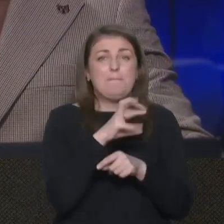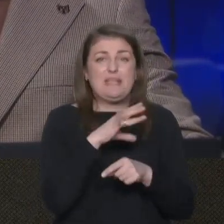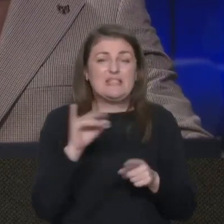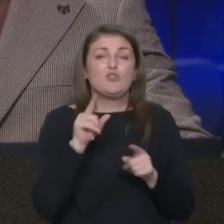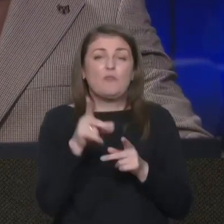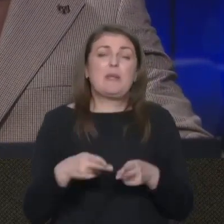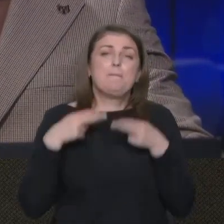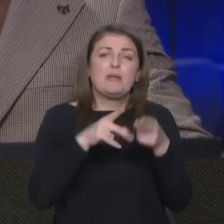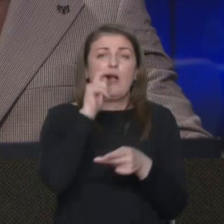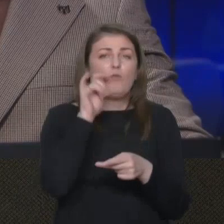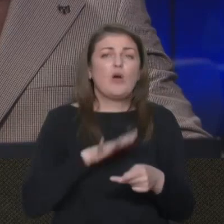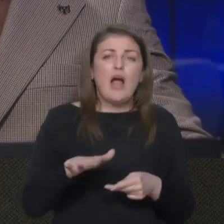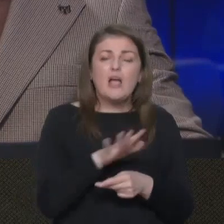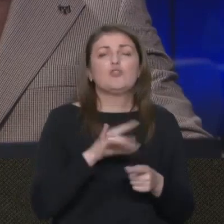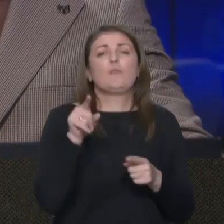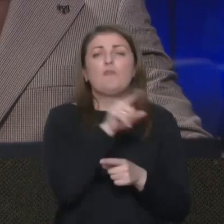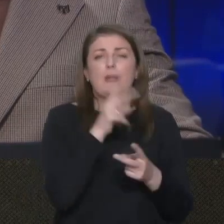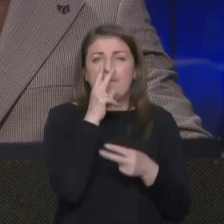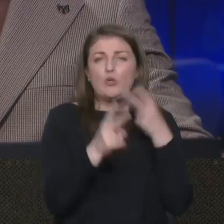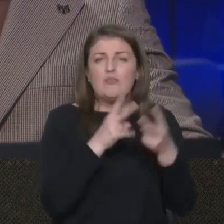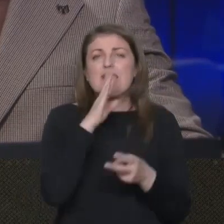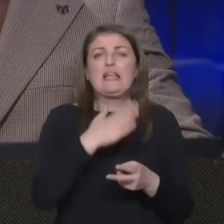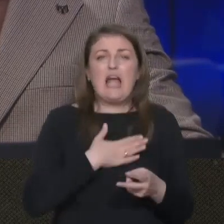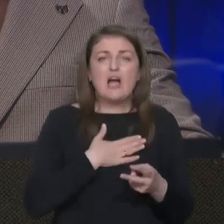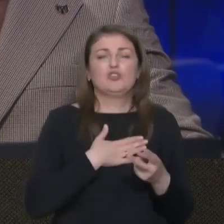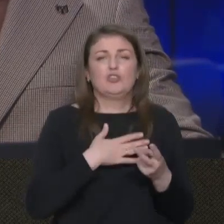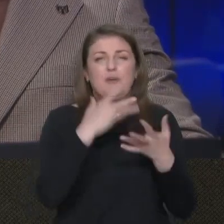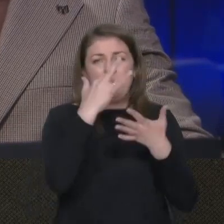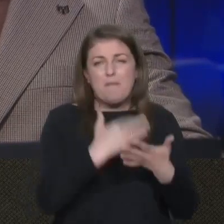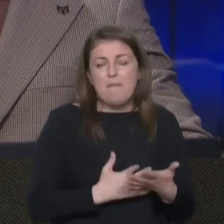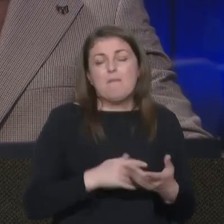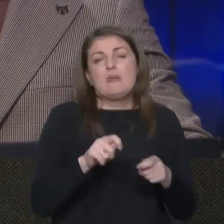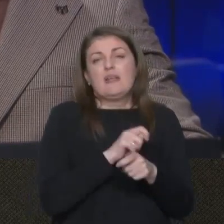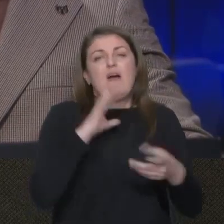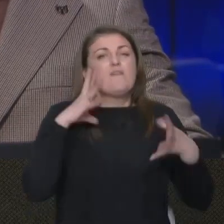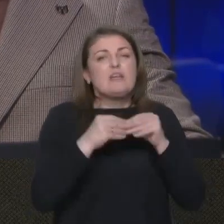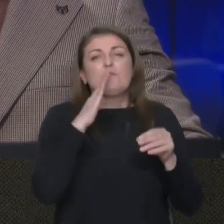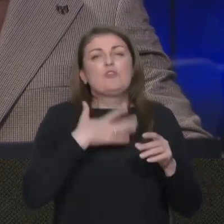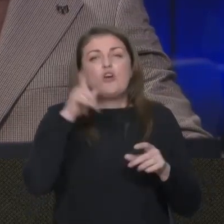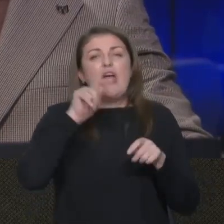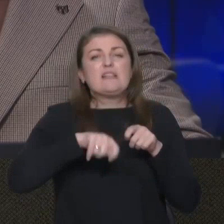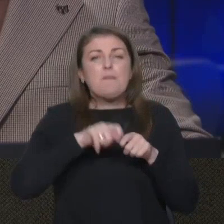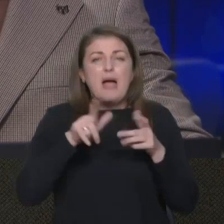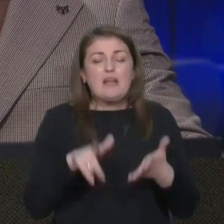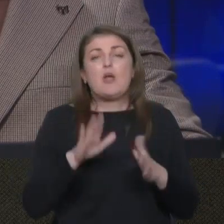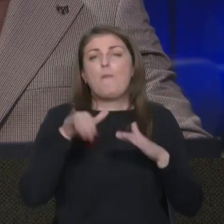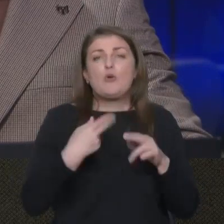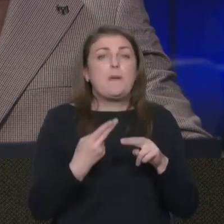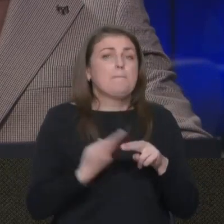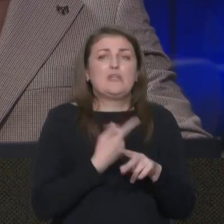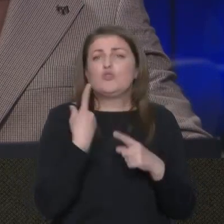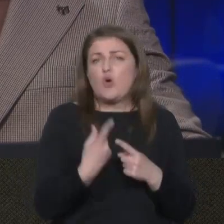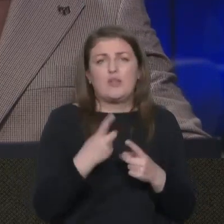тим, щоб вони приїхали в Україну, щоб вони подивились наші матеріали, висновки наших експертів. Потім, без жодних